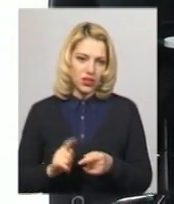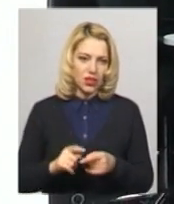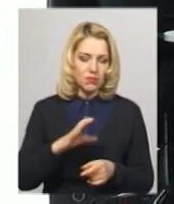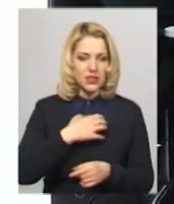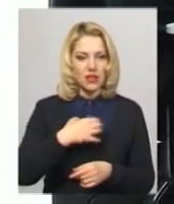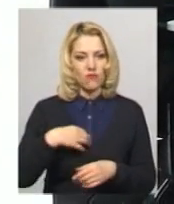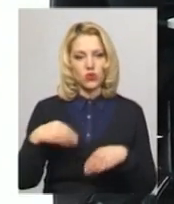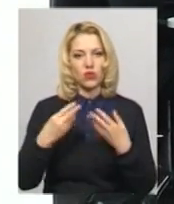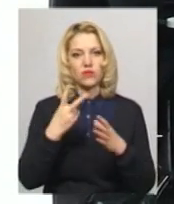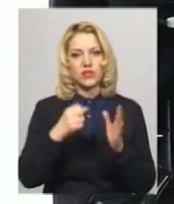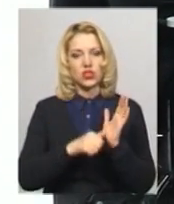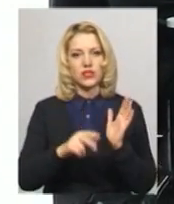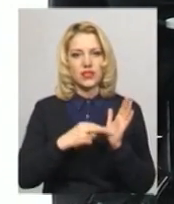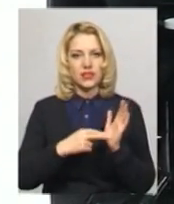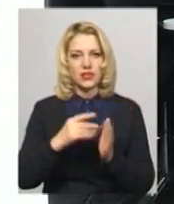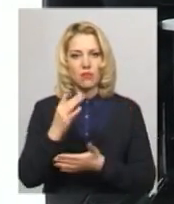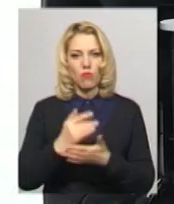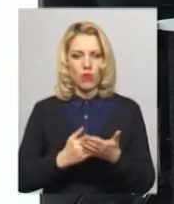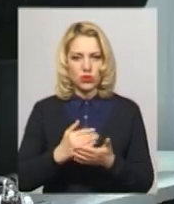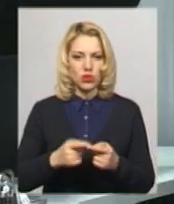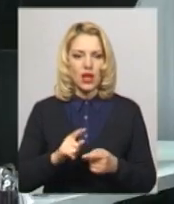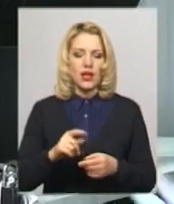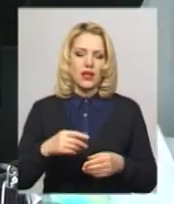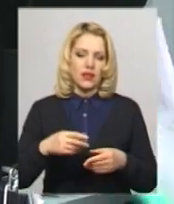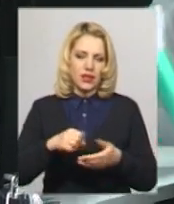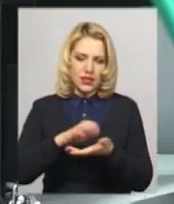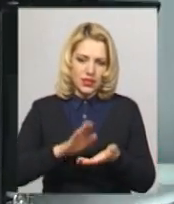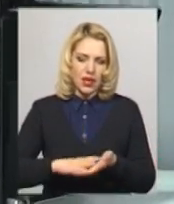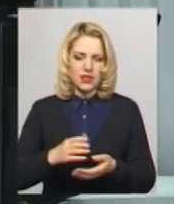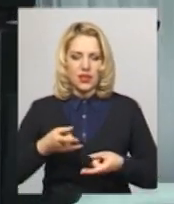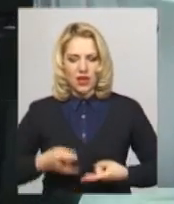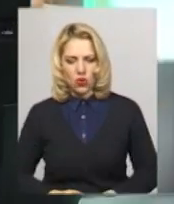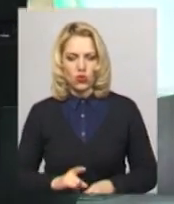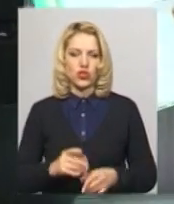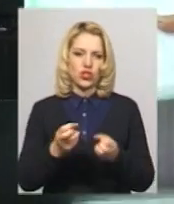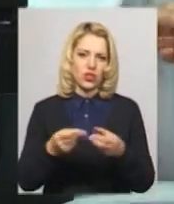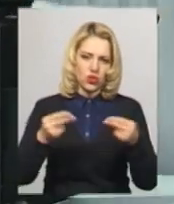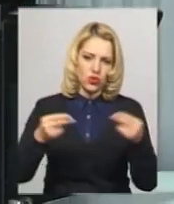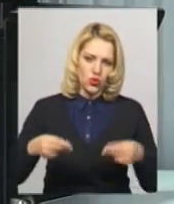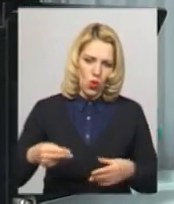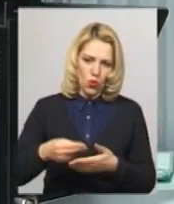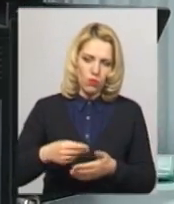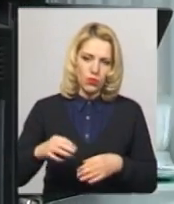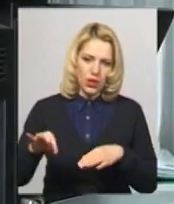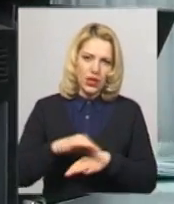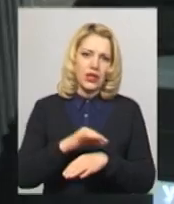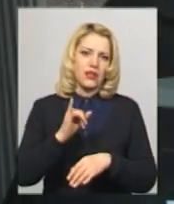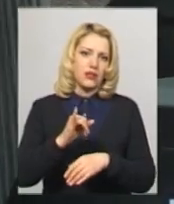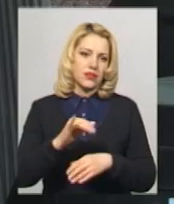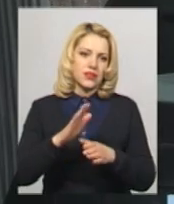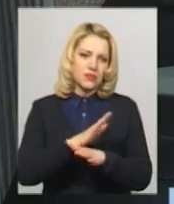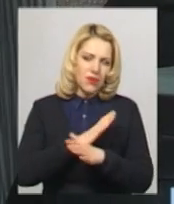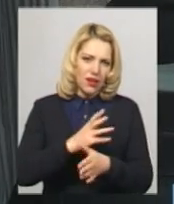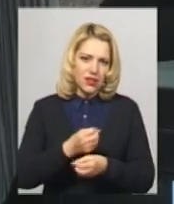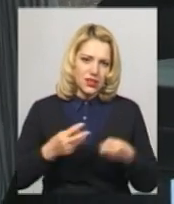267 послуг. їх переліку реєстрація народження, шлюбу і смерті. Для порівняння, хмельницькі ЦНАПи не дають 261 послуг, рівненські –